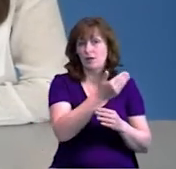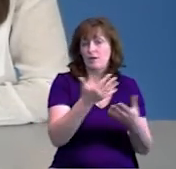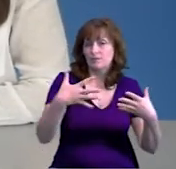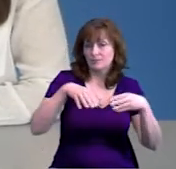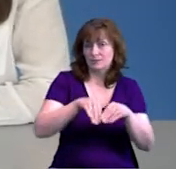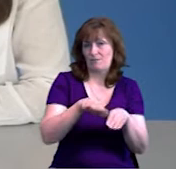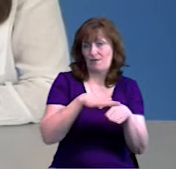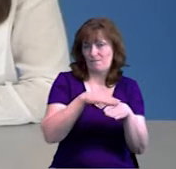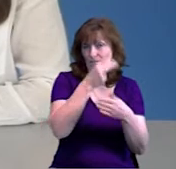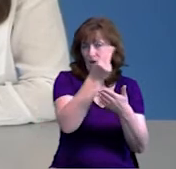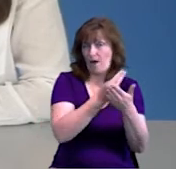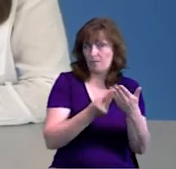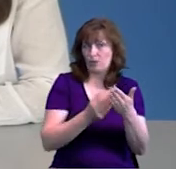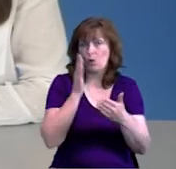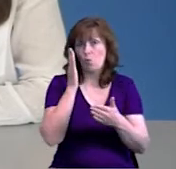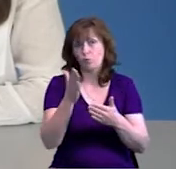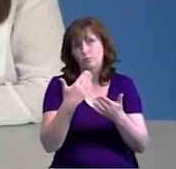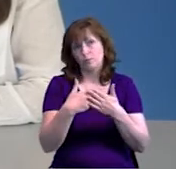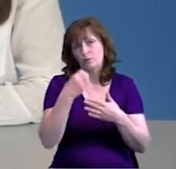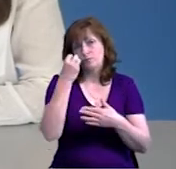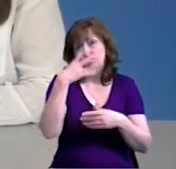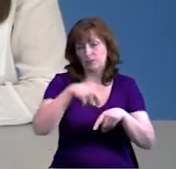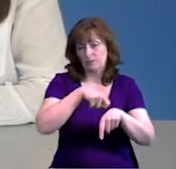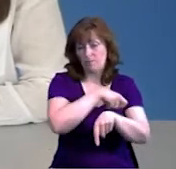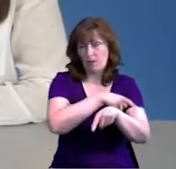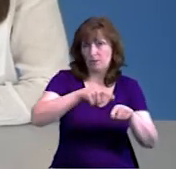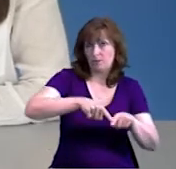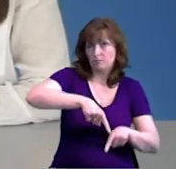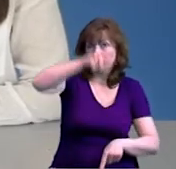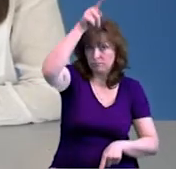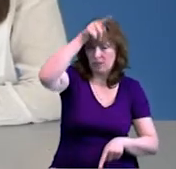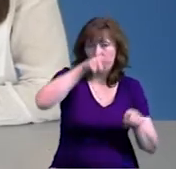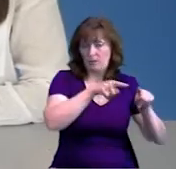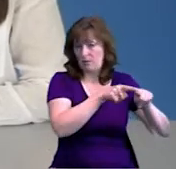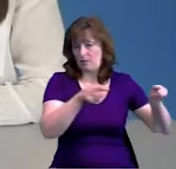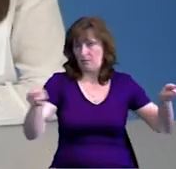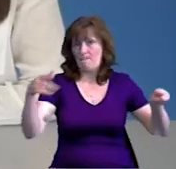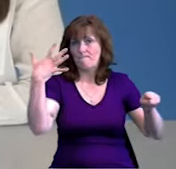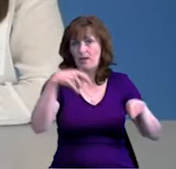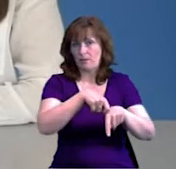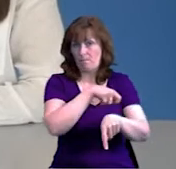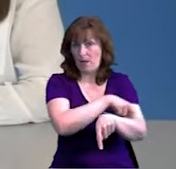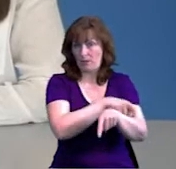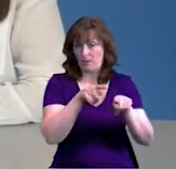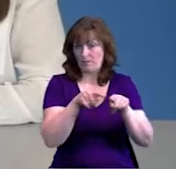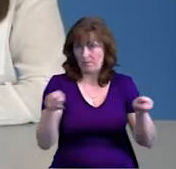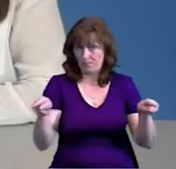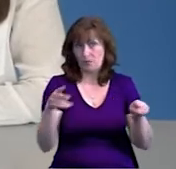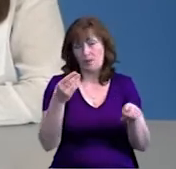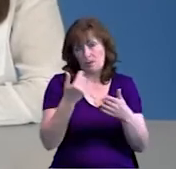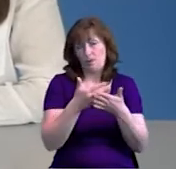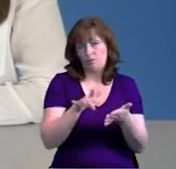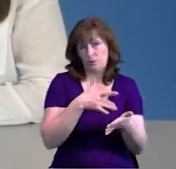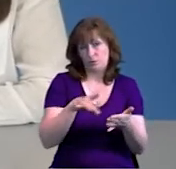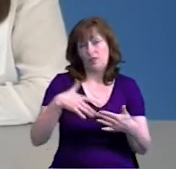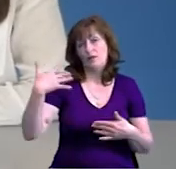Дмитрій Адаріхо. Мурал буде майже 14 метрів заввишки та 5,5 метрів завширшки. Його створення обійтеться у 50